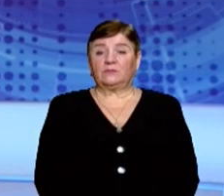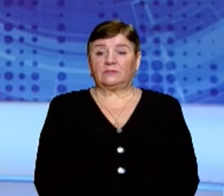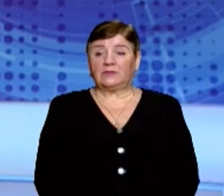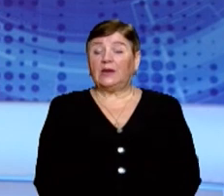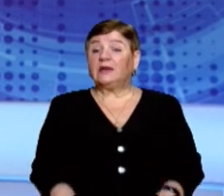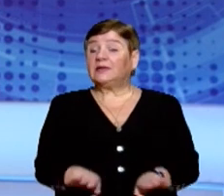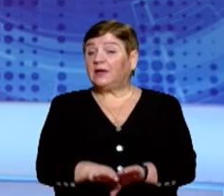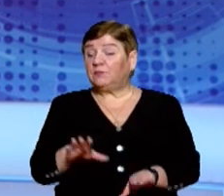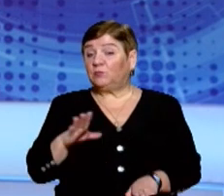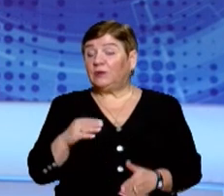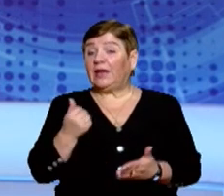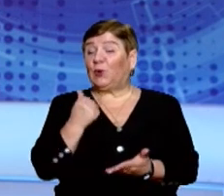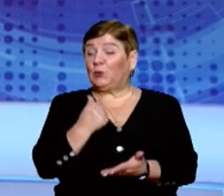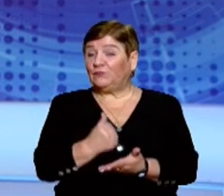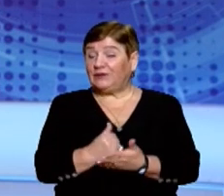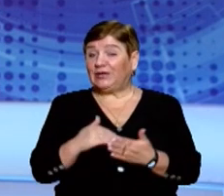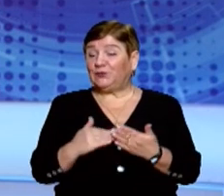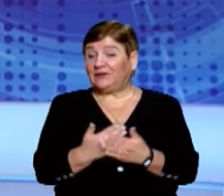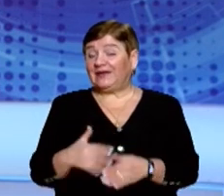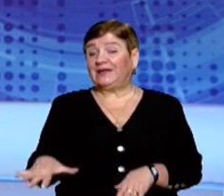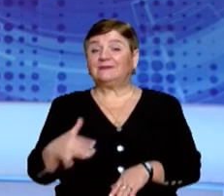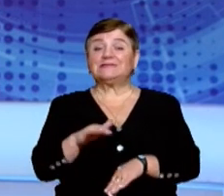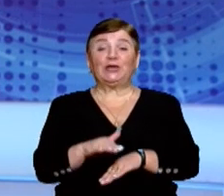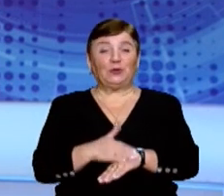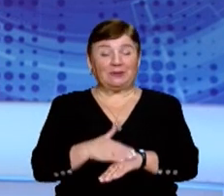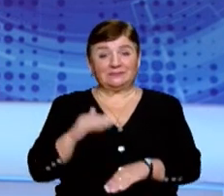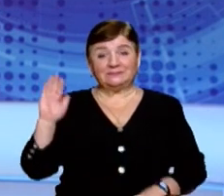Такими були головні новини на цей час. На все добре!